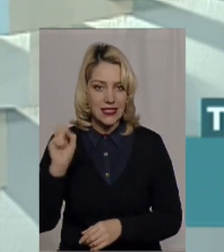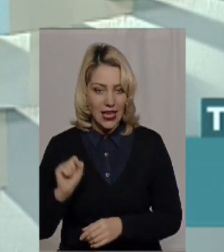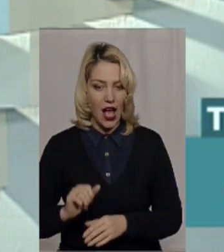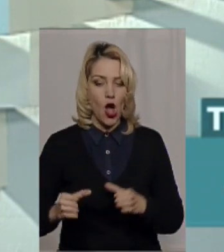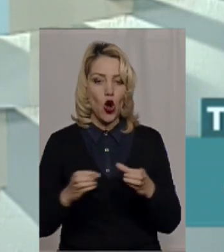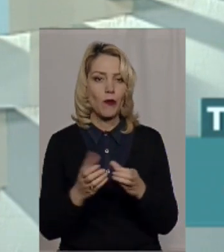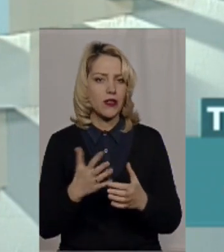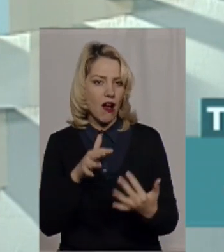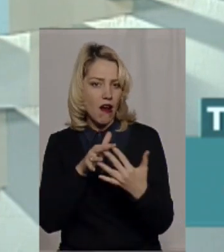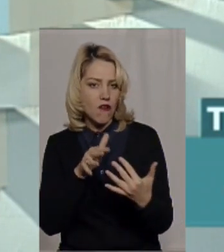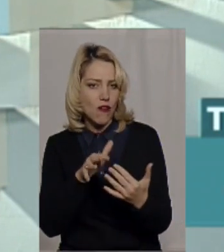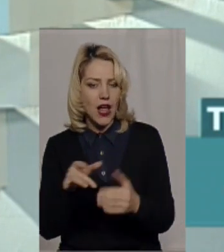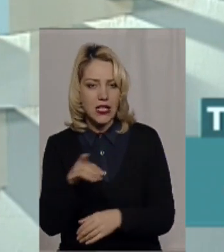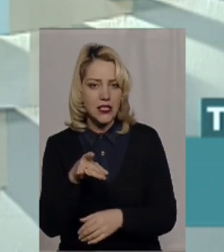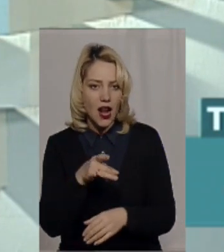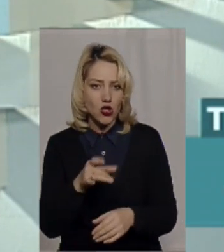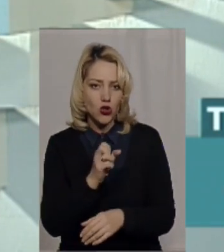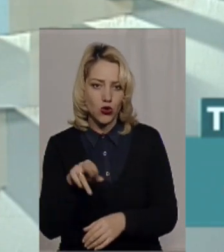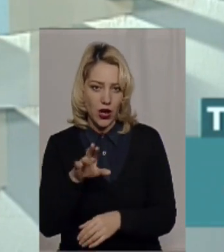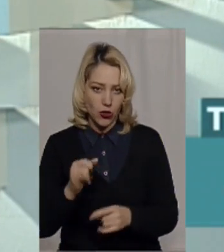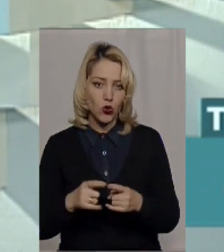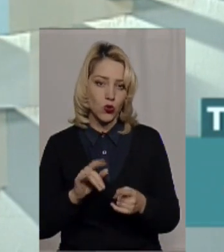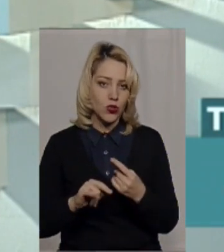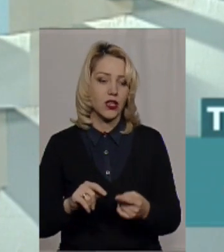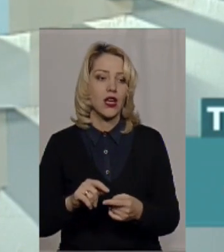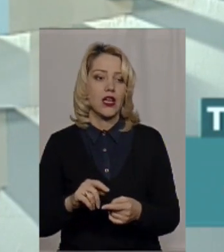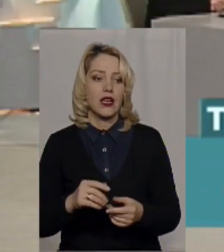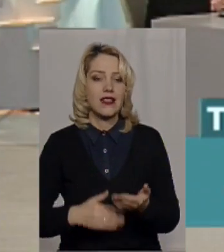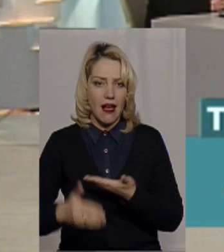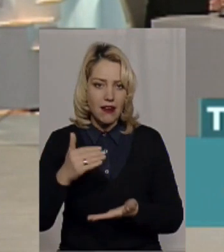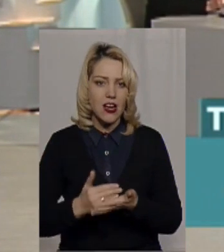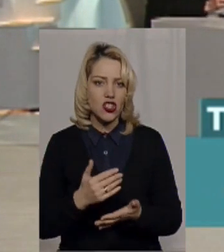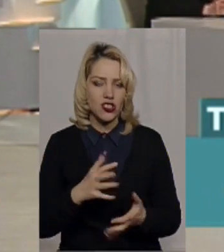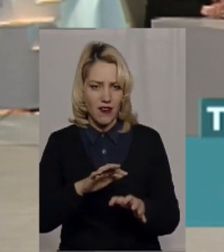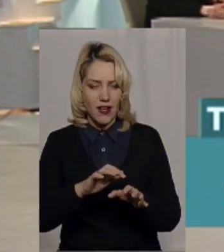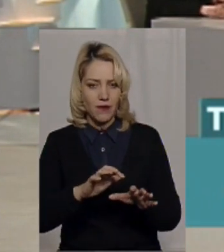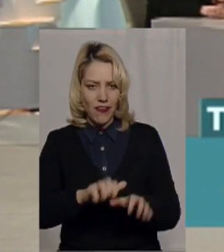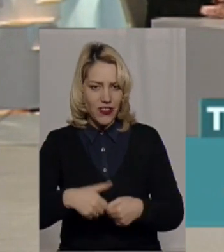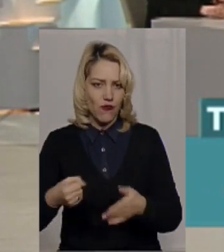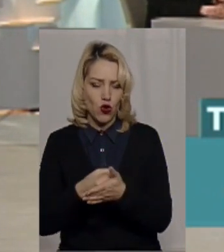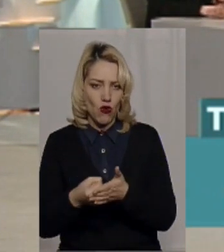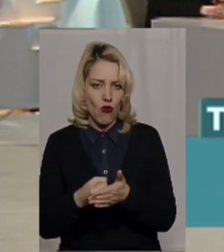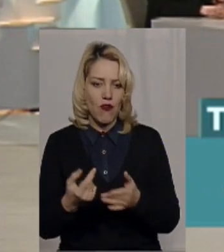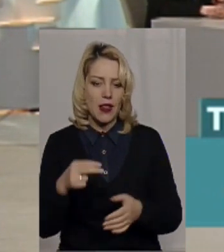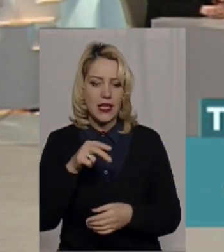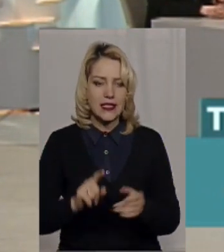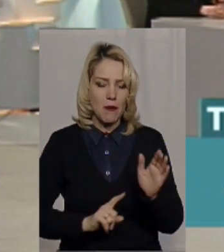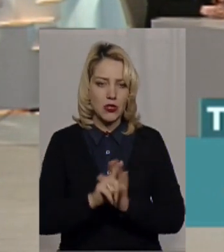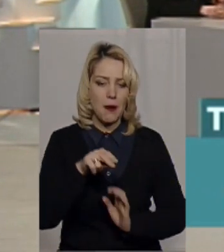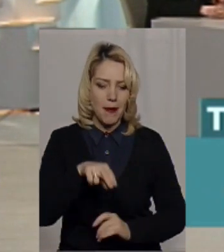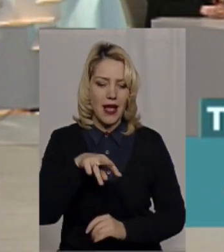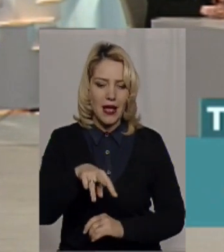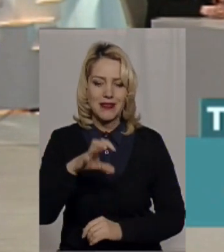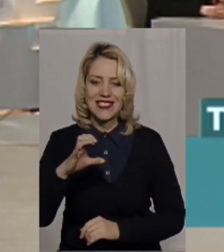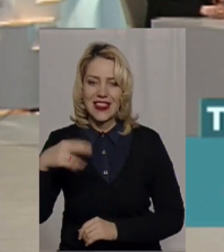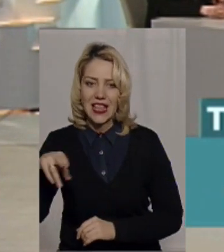воювала з районною радою і нарешті відвоювала право запустити власне ПМСД, в якому вже 9 місяців зроблений